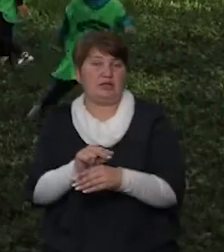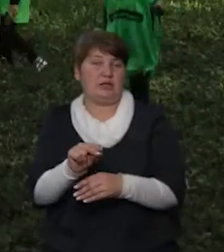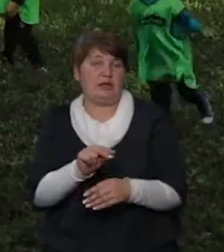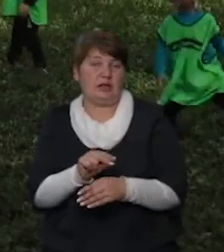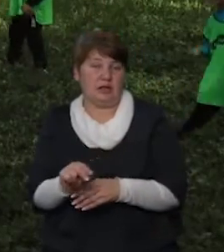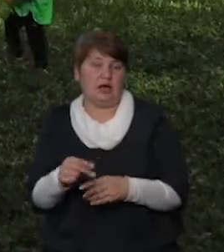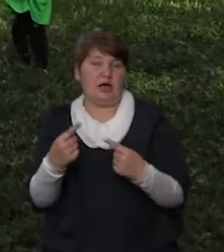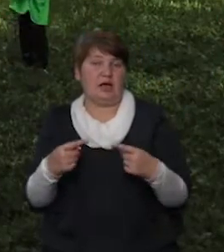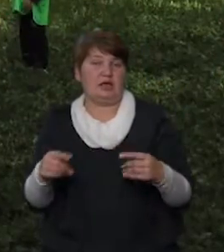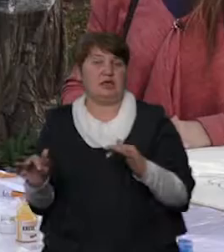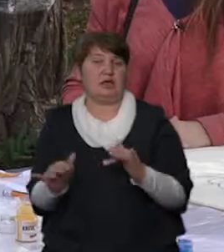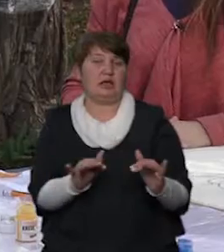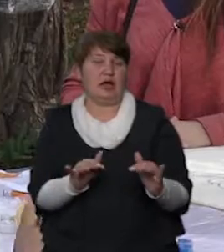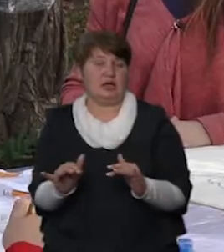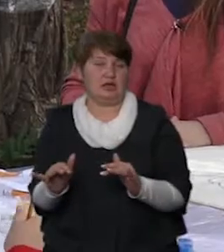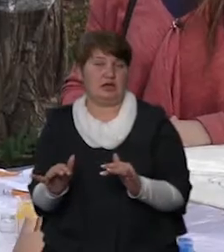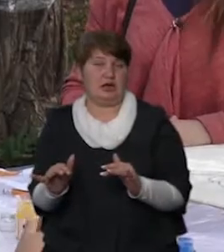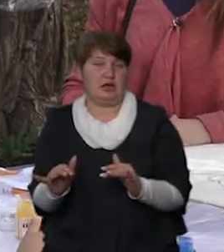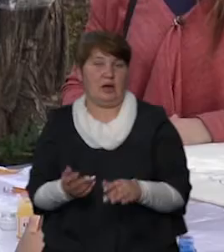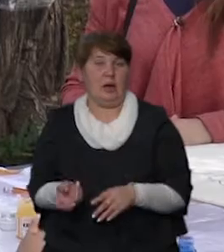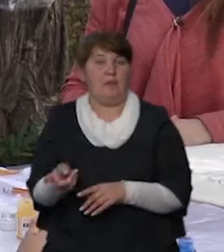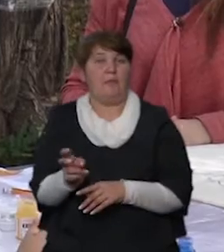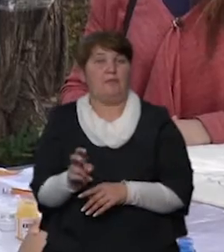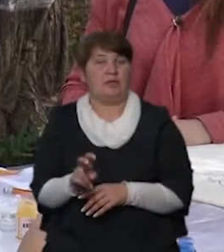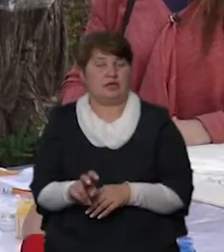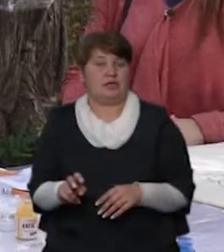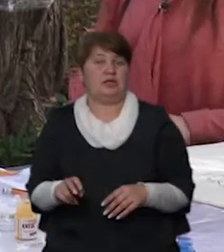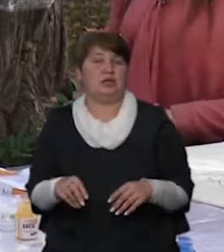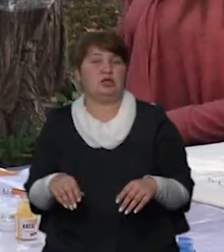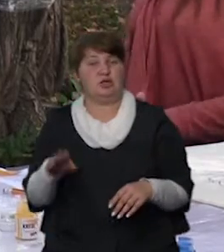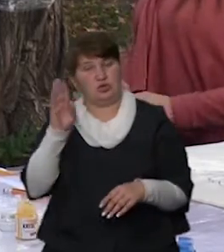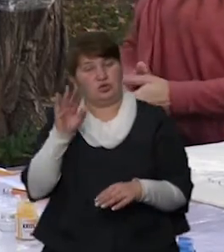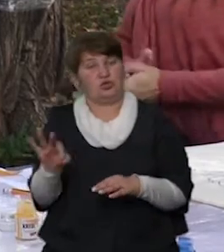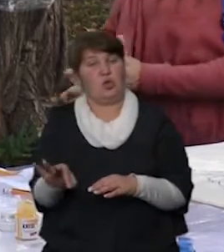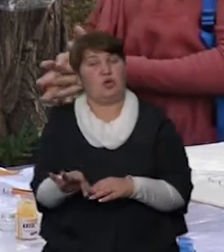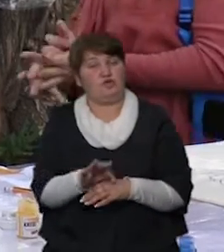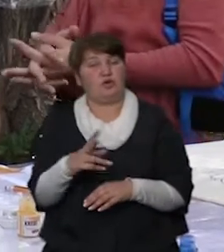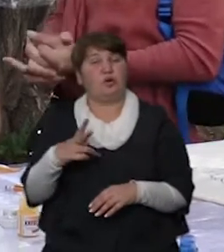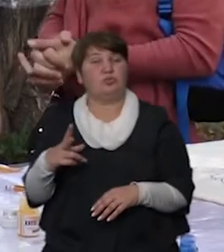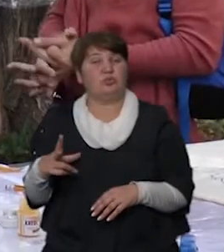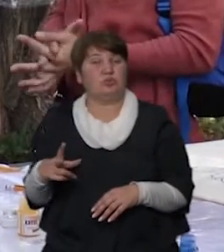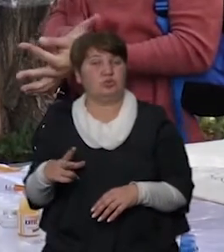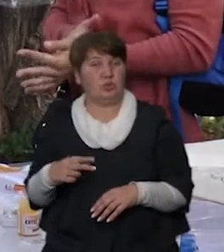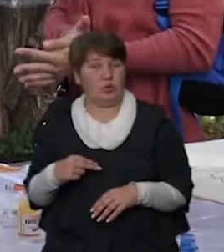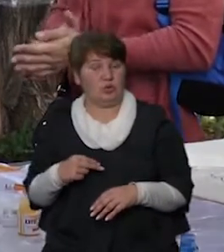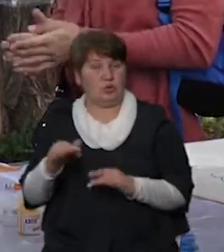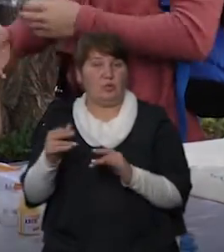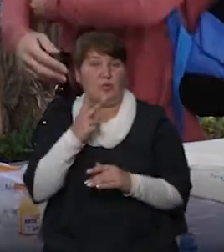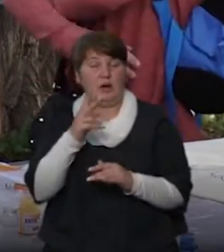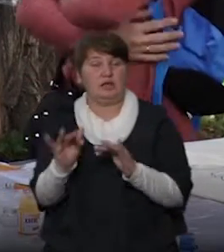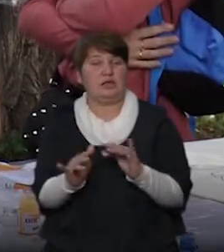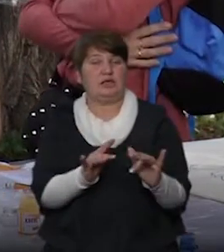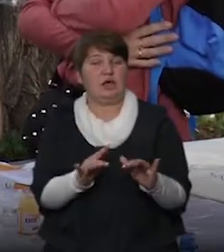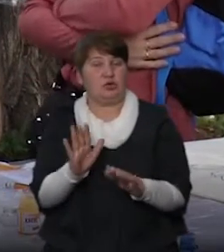акціях. Ми прийшли всією сім'єю, з чоловіком, з дитиною, бачили заход в інтернеті, фейсбуці.